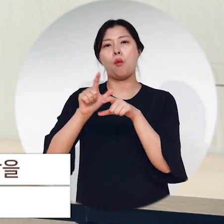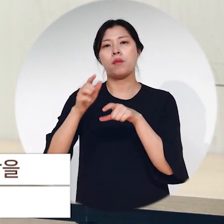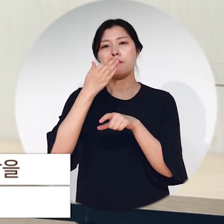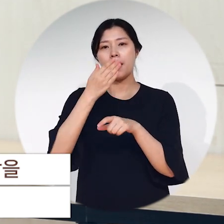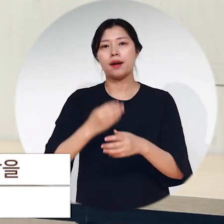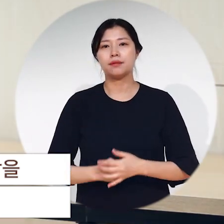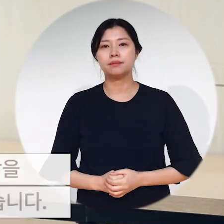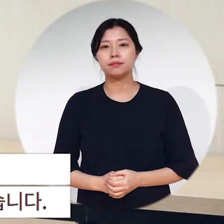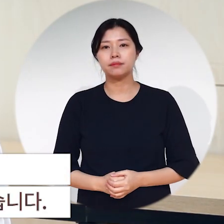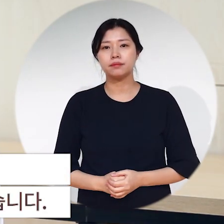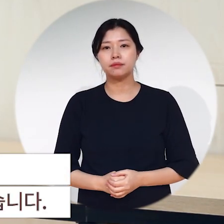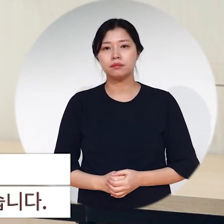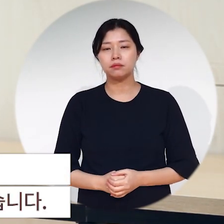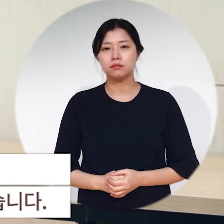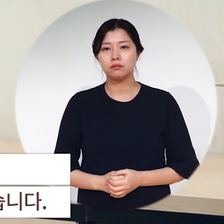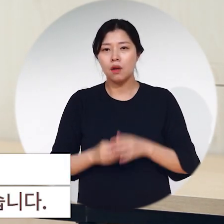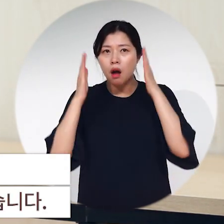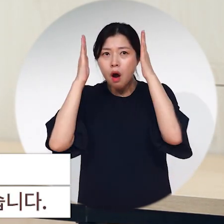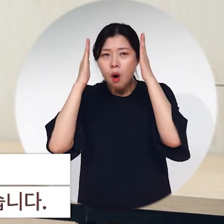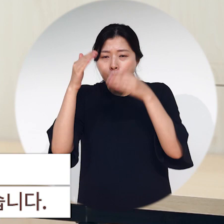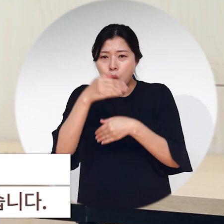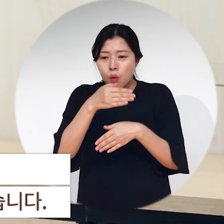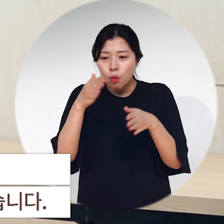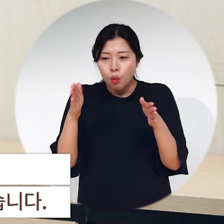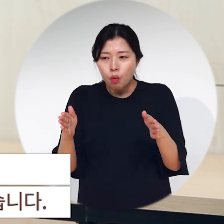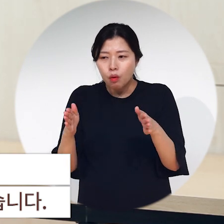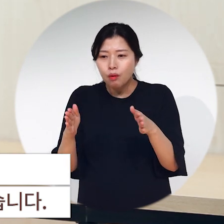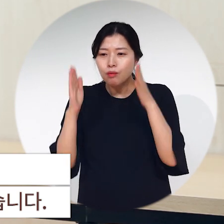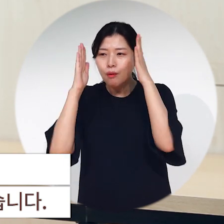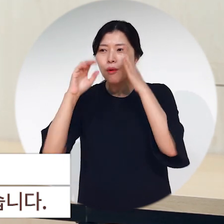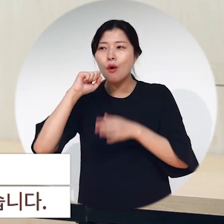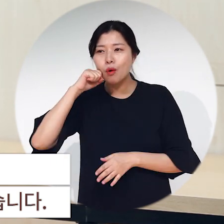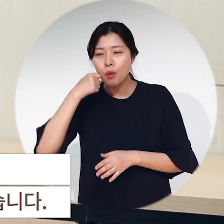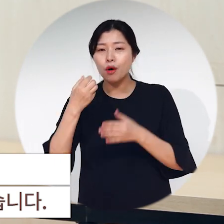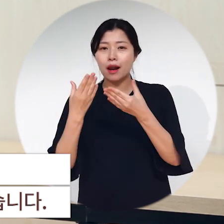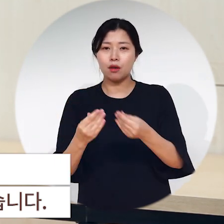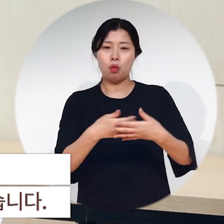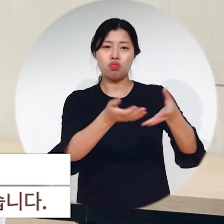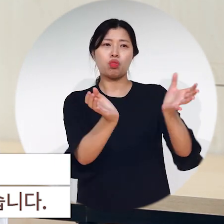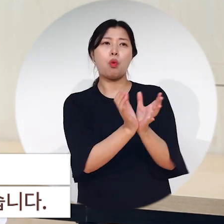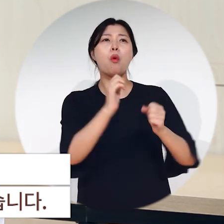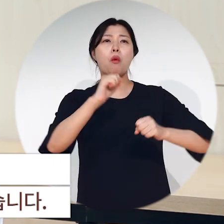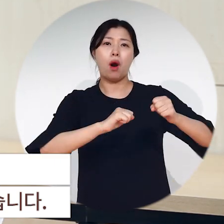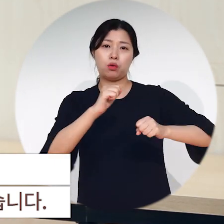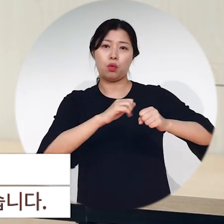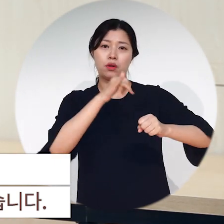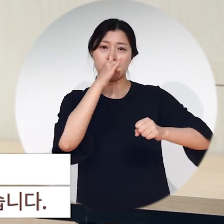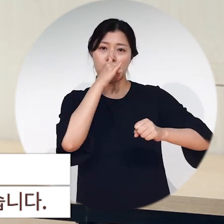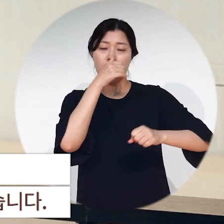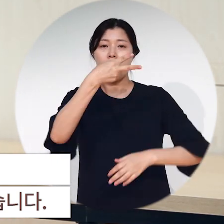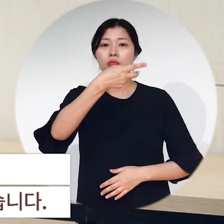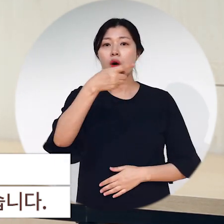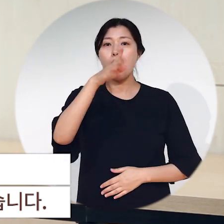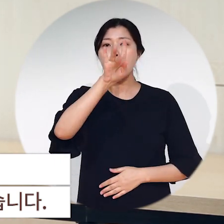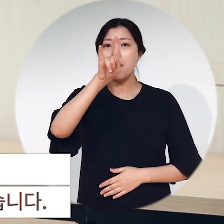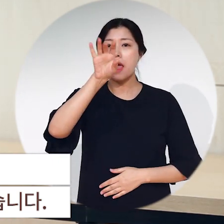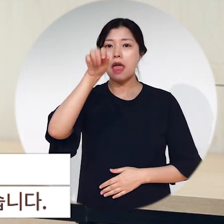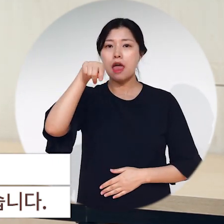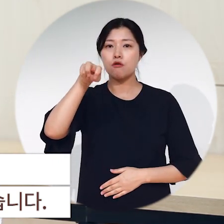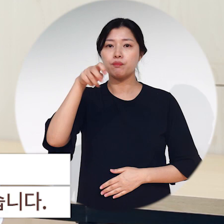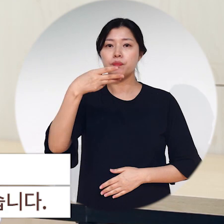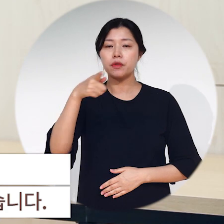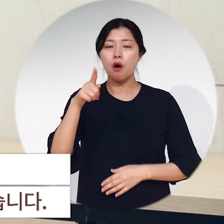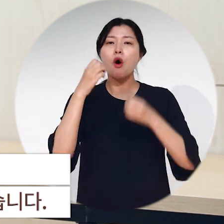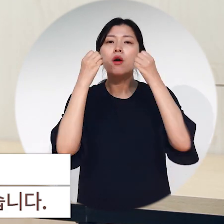수 있어서 좋았습니다. 교실에서는 하기가 어려웠던 동아리 활동들을 이런 더배움터라는 공간을 새로